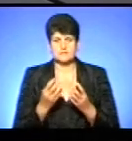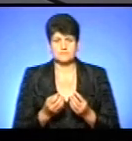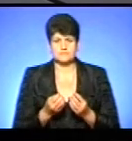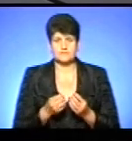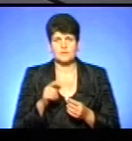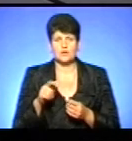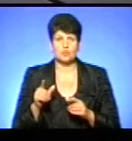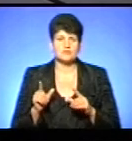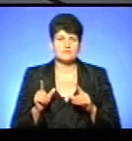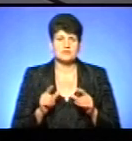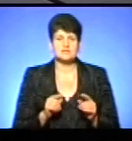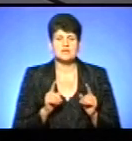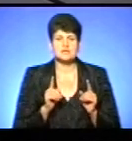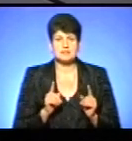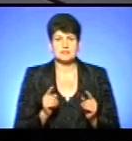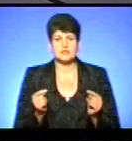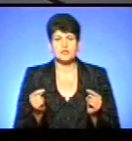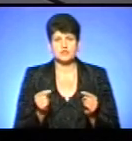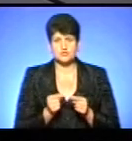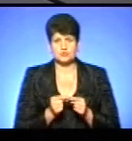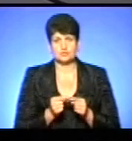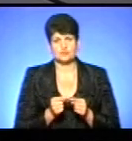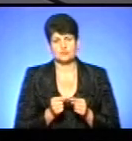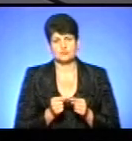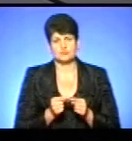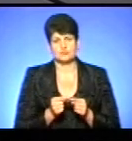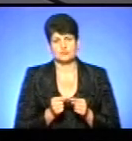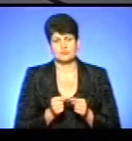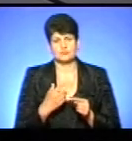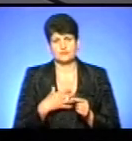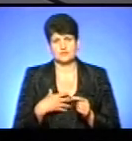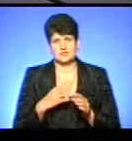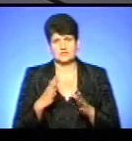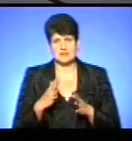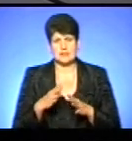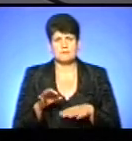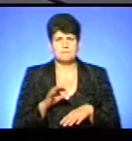люди виїжджають тільки чітко до погрунтованих викликах. Біль в нозі.